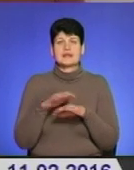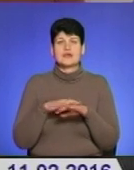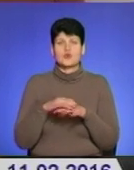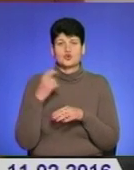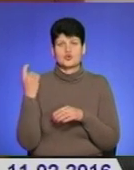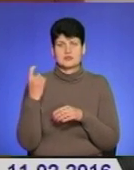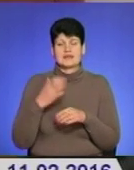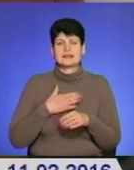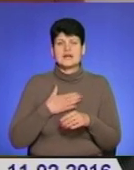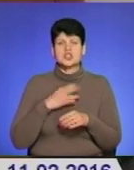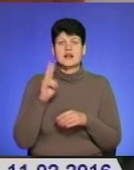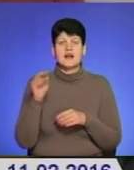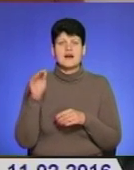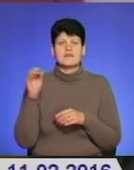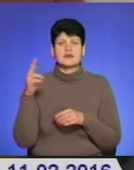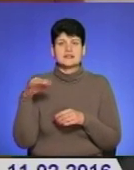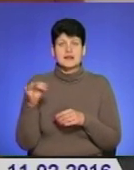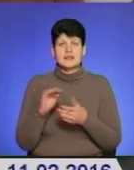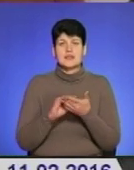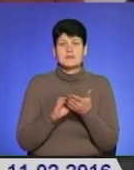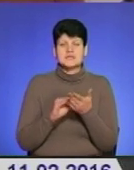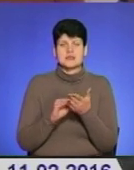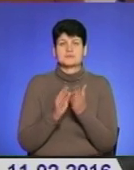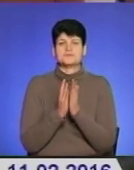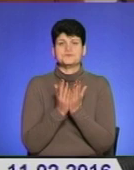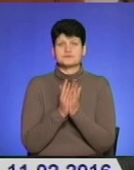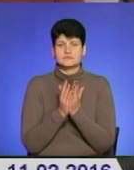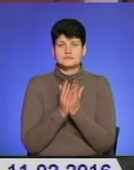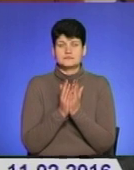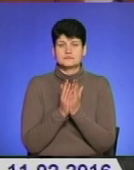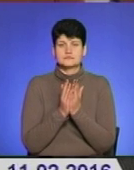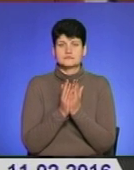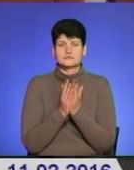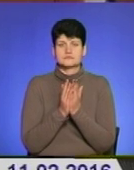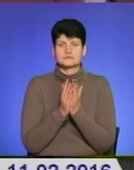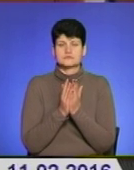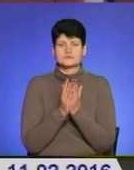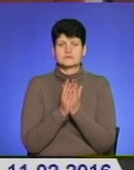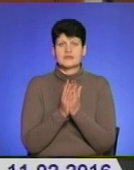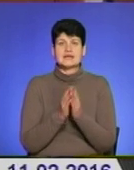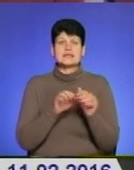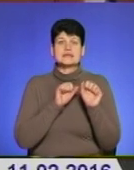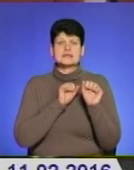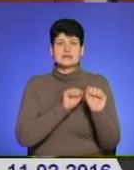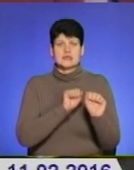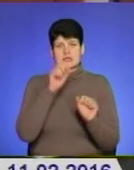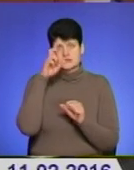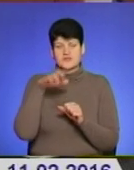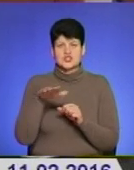Наша кафедра в свій час написала підручник за захист відчизни,